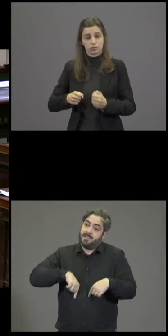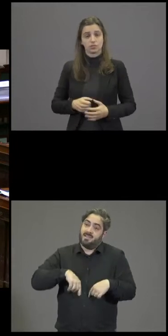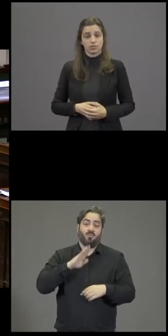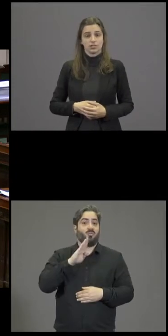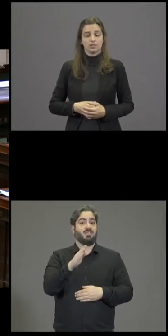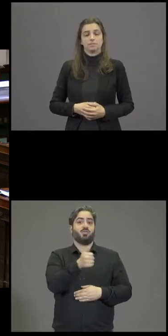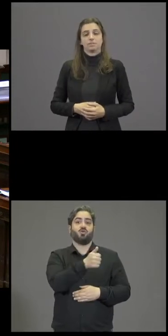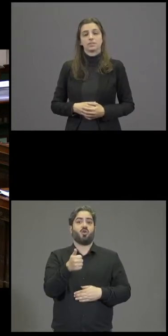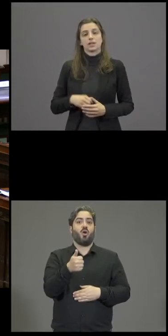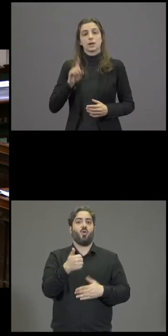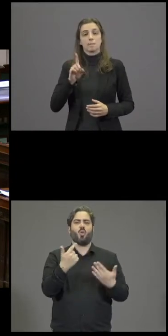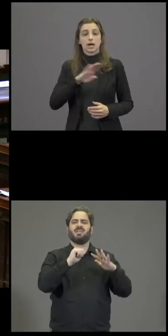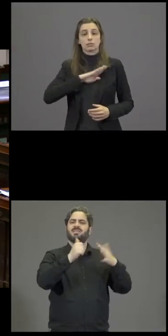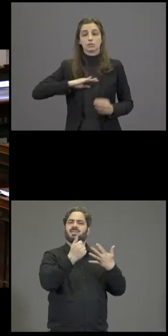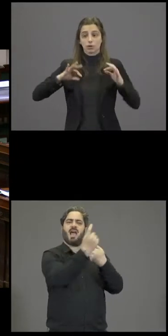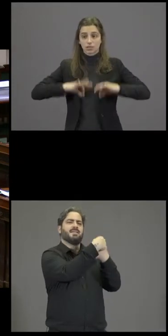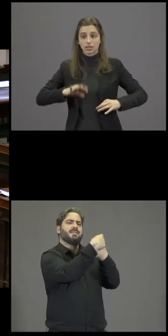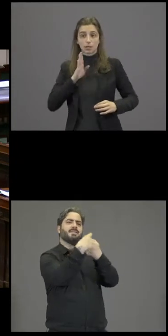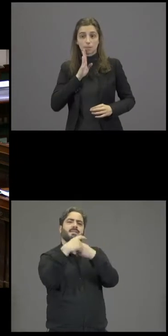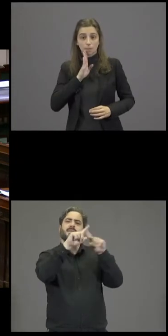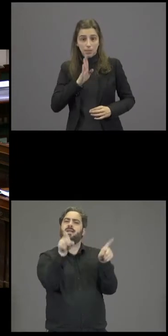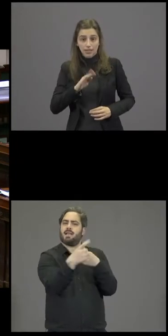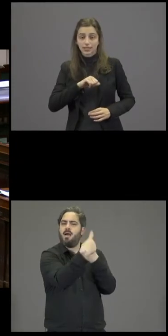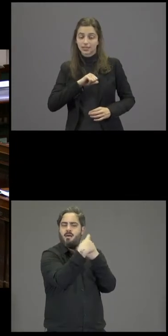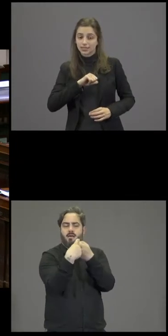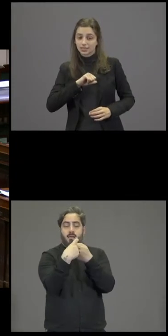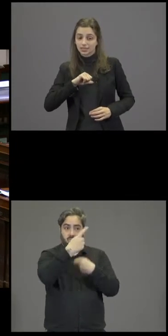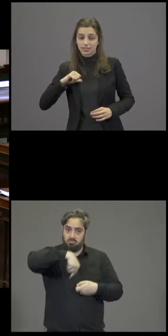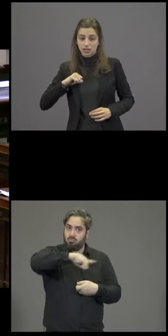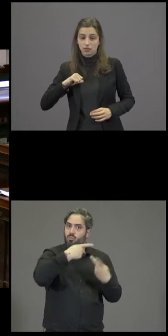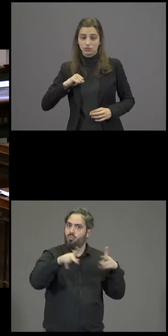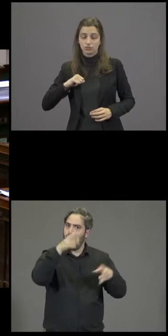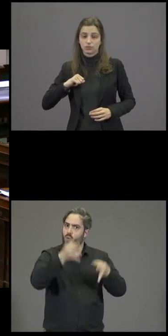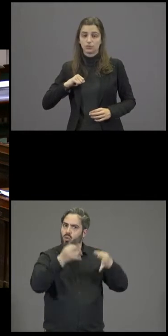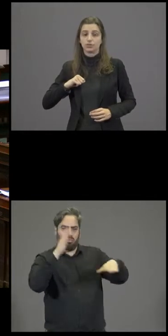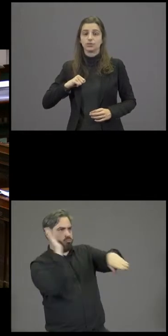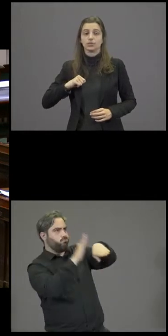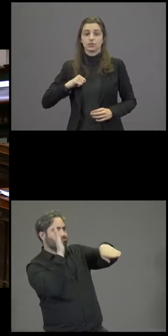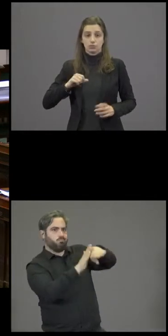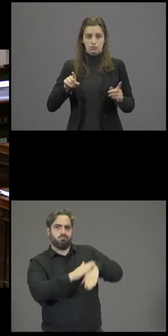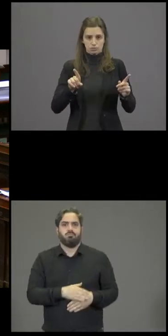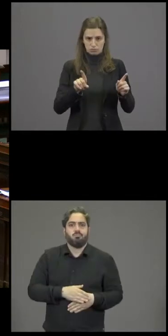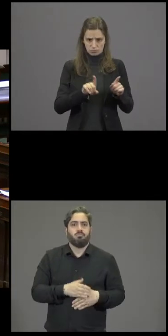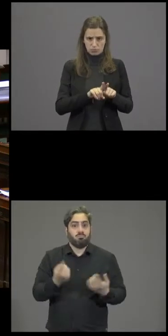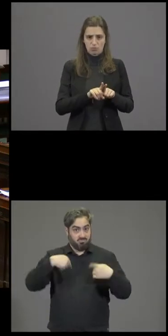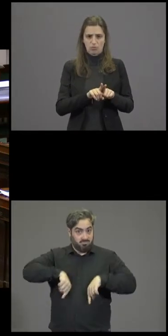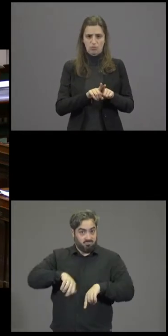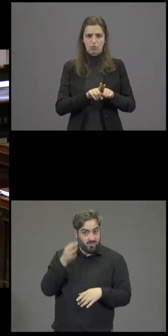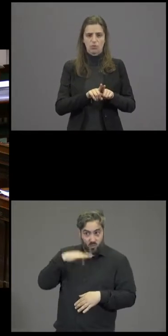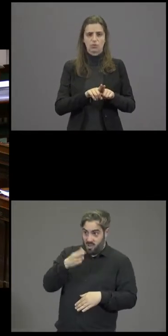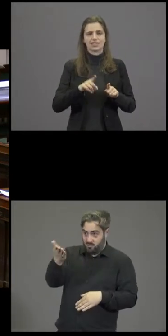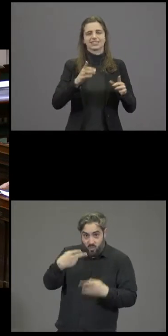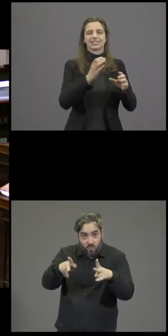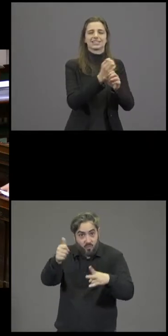les 16 Etats membres peut aussi saisir directement la Cour de justice. Vous, madame la ministre, vous pouvez initier une